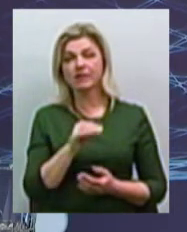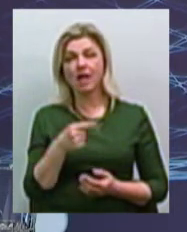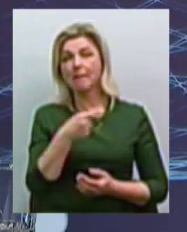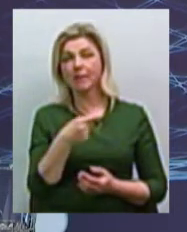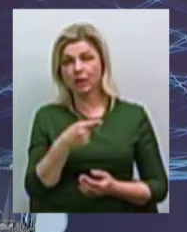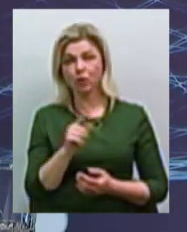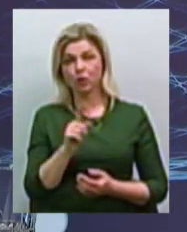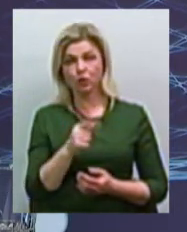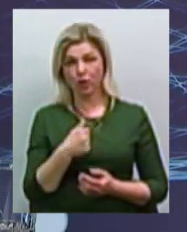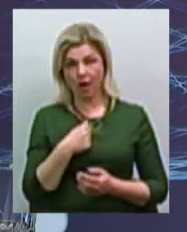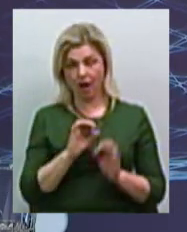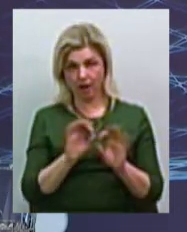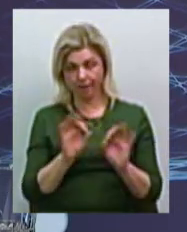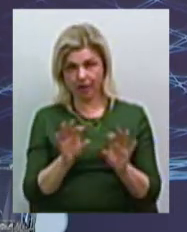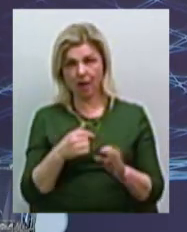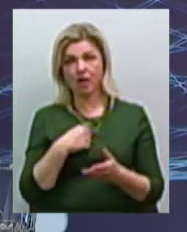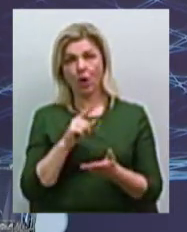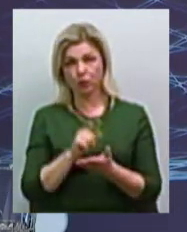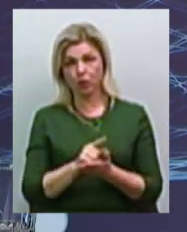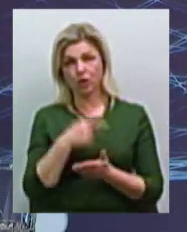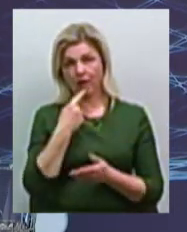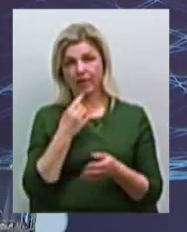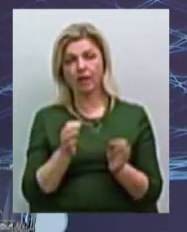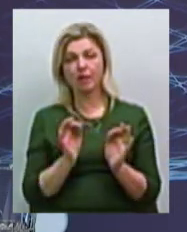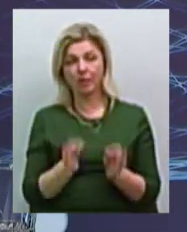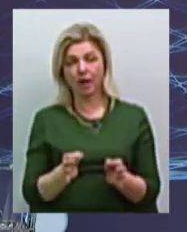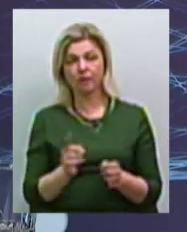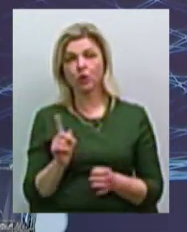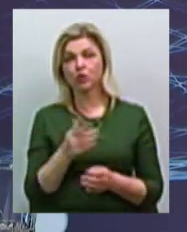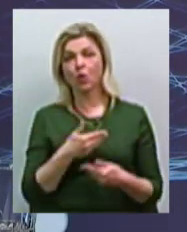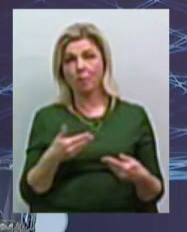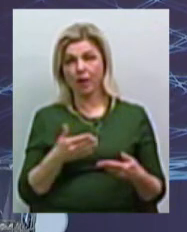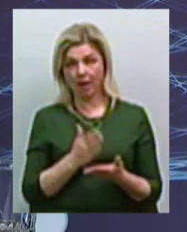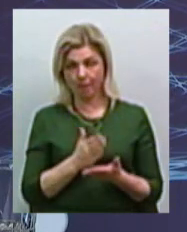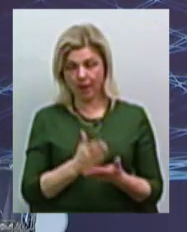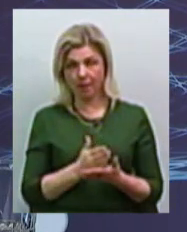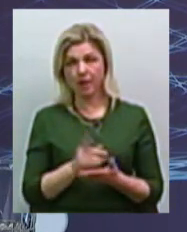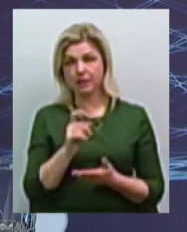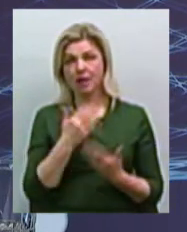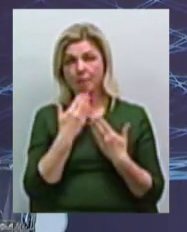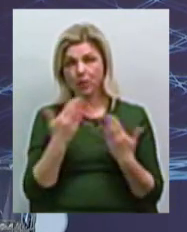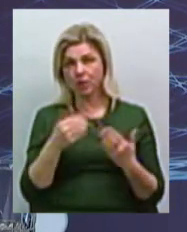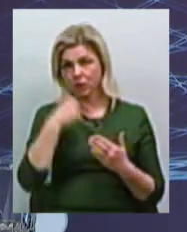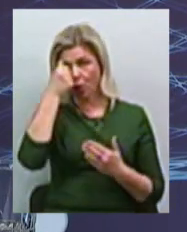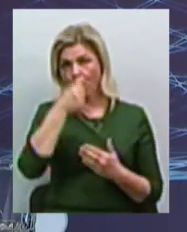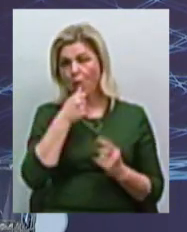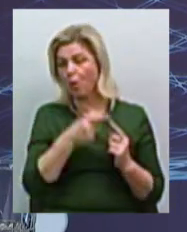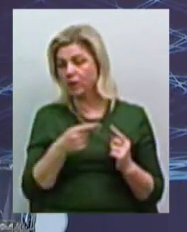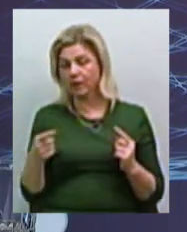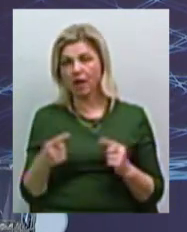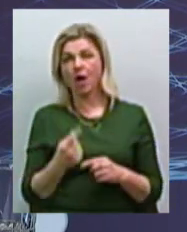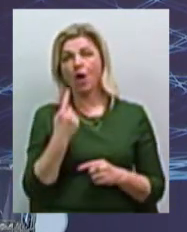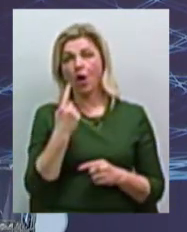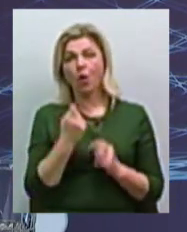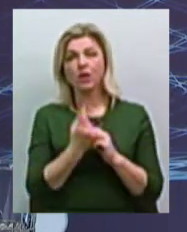говорив, але я повинен говорити правду. Тому, що ми маємо за останні роки, з 2011